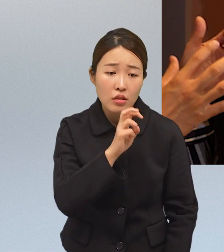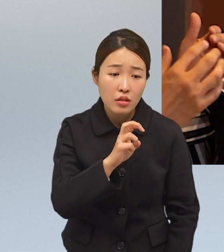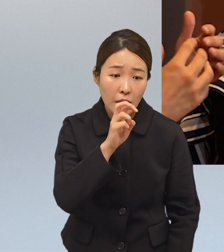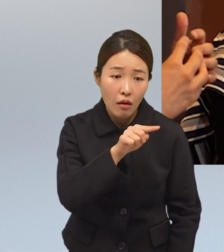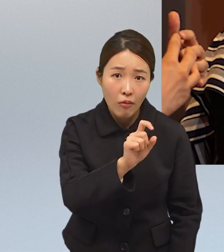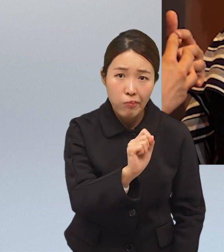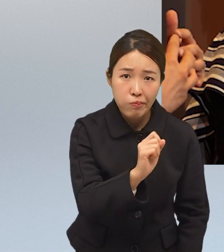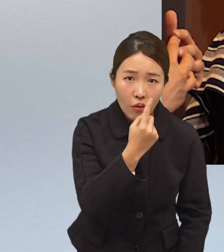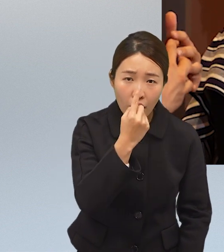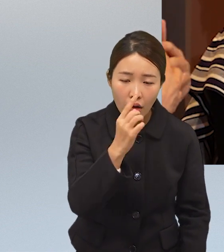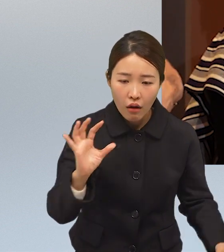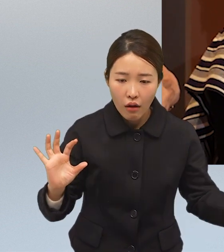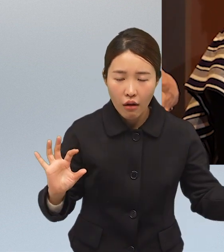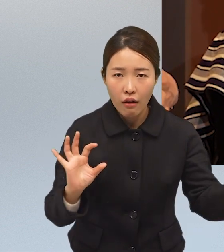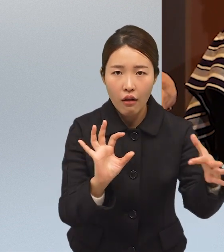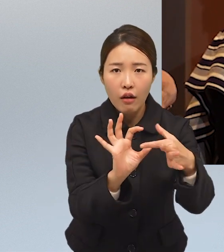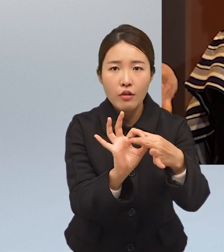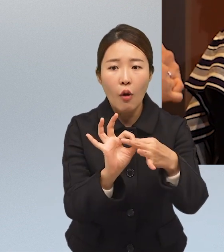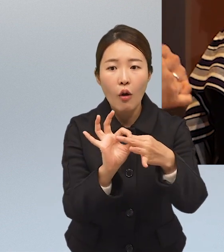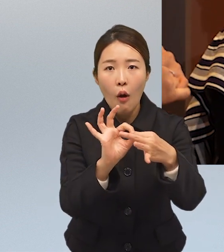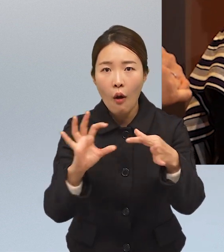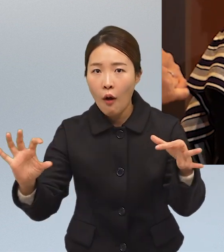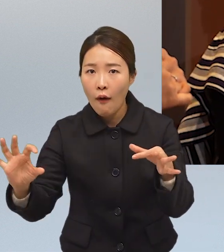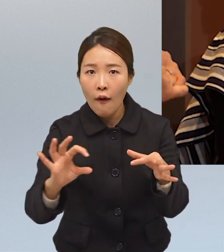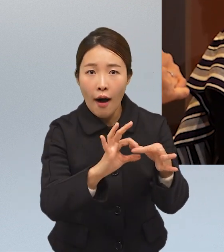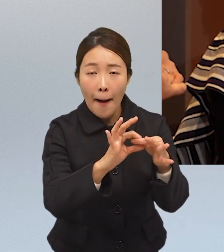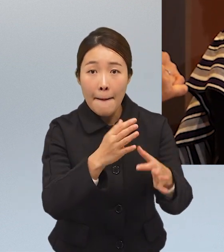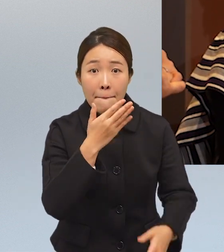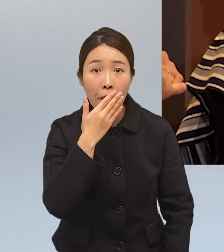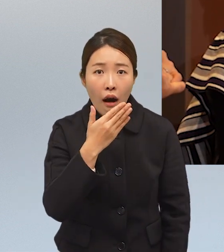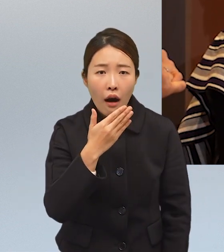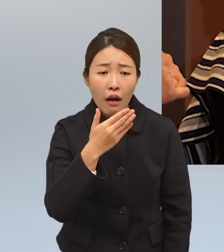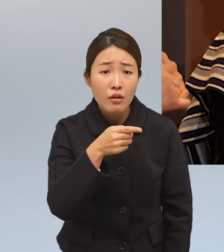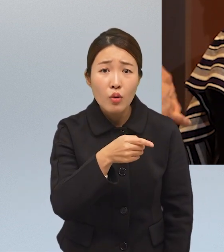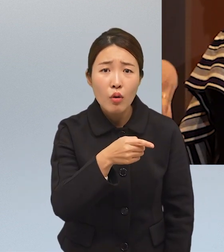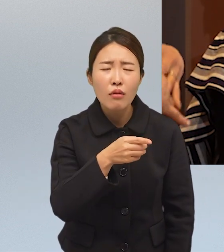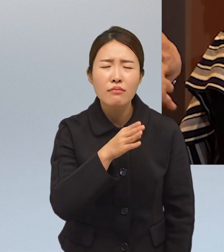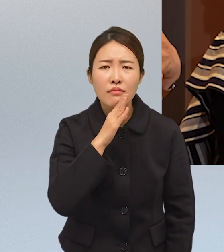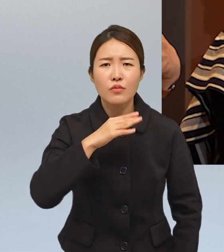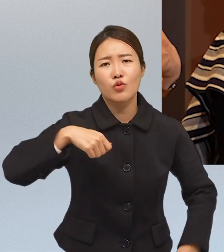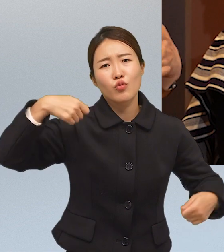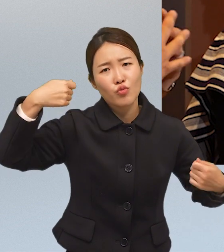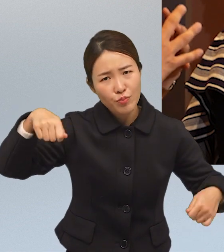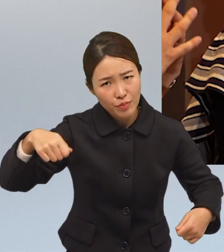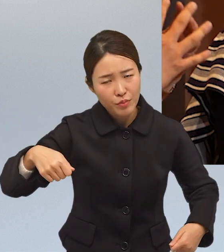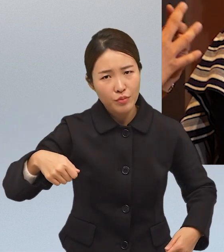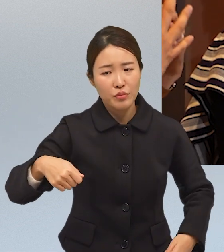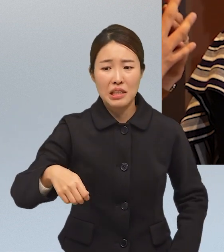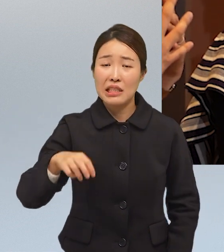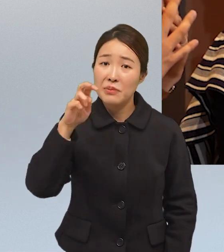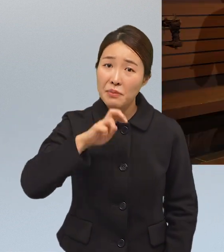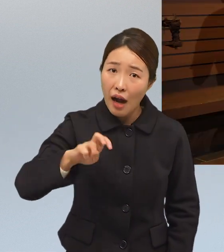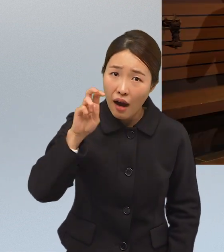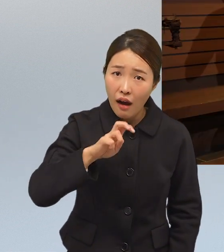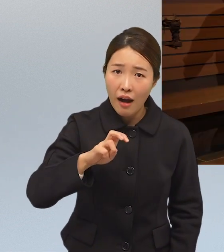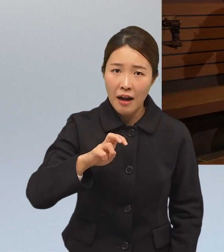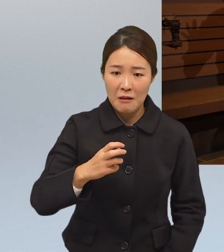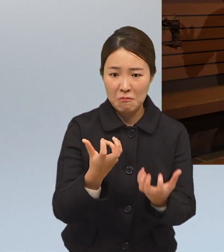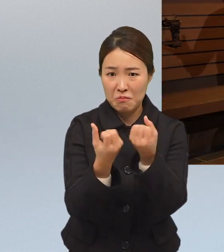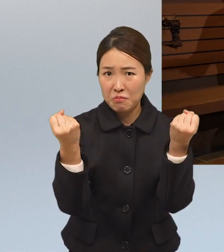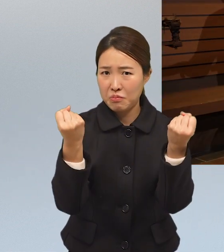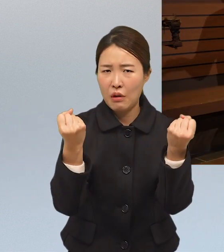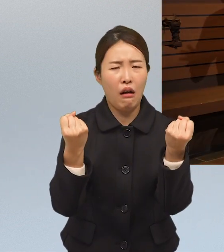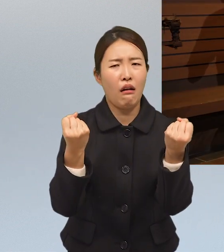우리가 이렇게 음악을 통해서 연결될 수 있다는 거 그리고 사실은 춤 음악이라는 게